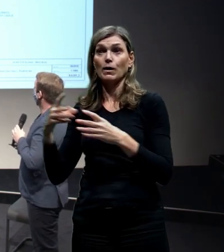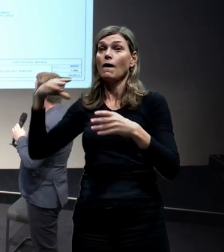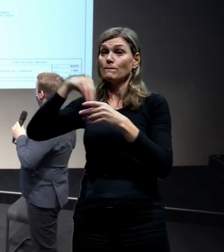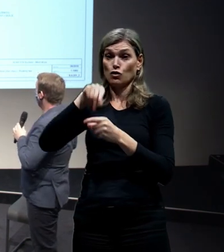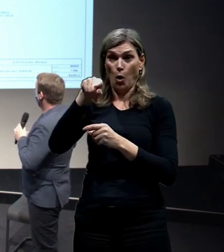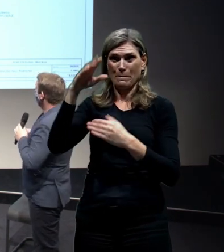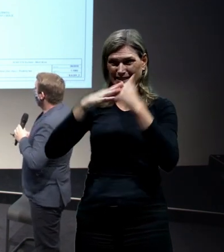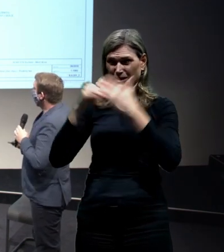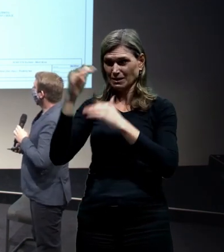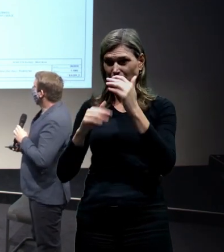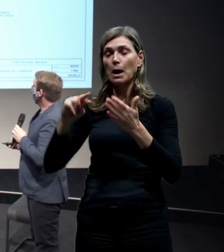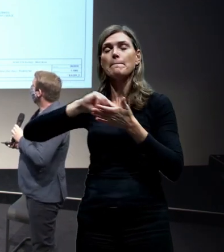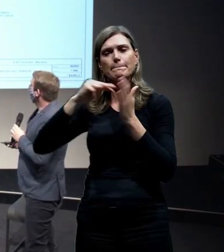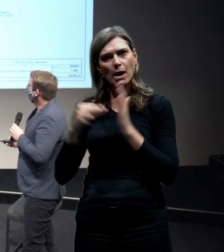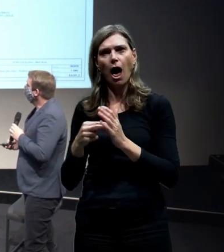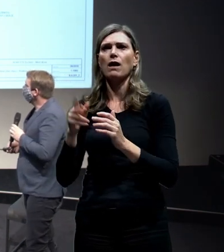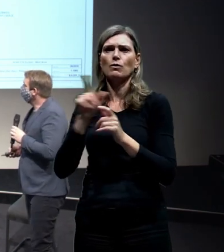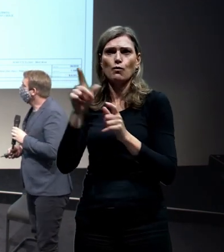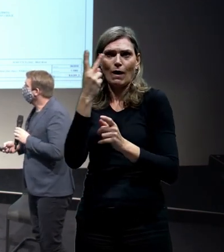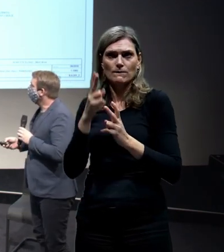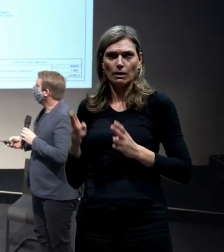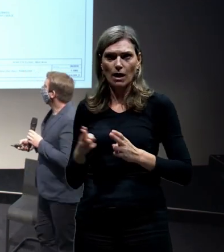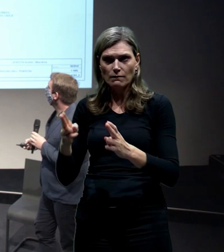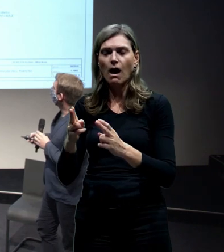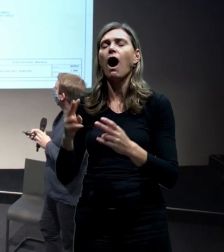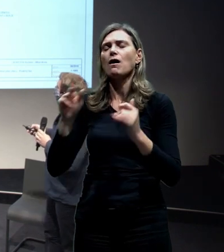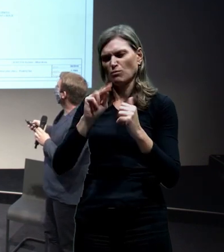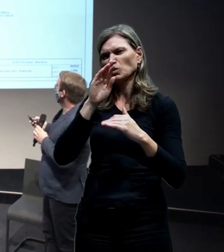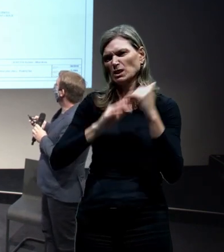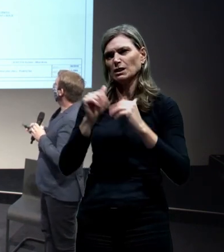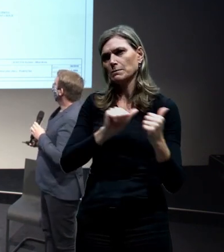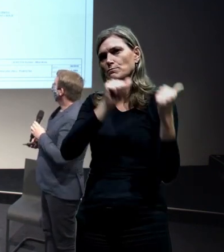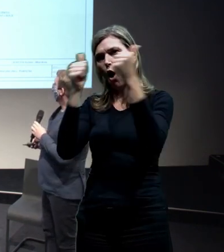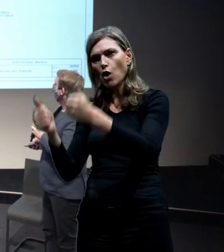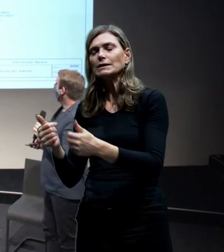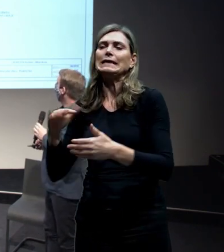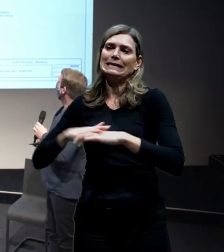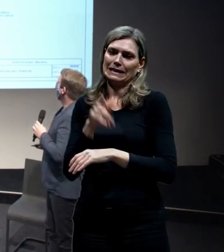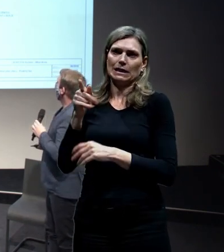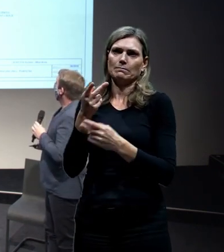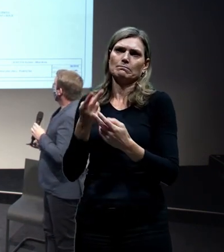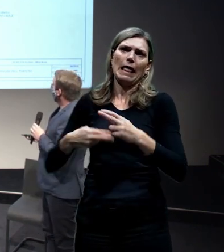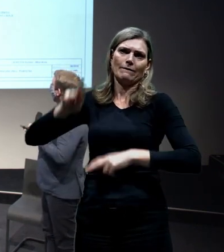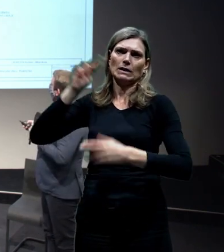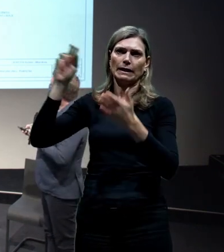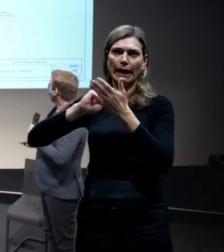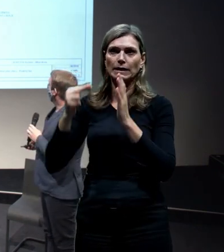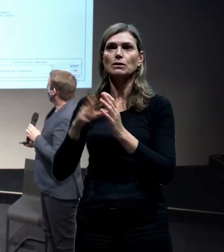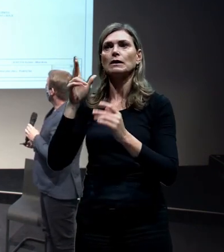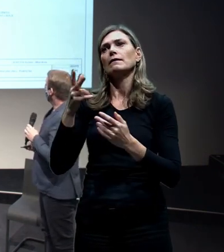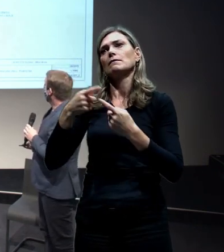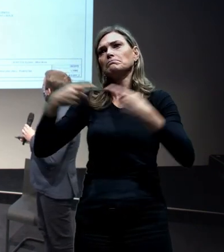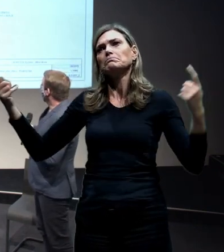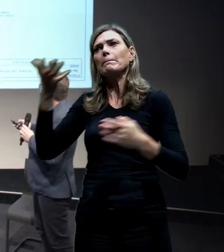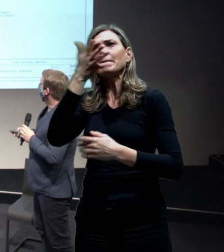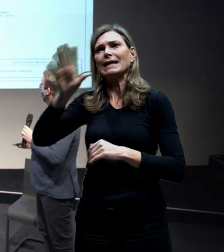bylo řečeno, je most přes Vltavu. Je to nejvýznamnější technické vůbec dílo, délky přes 570 metrů a